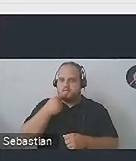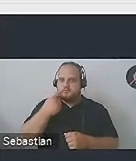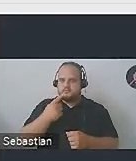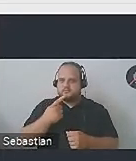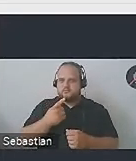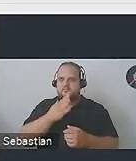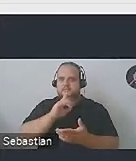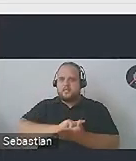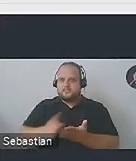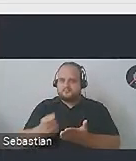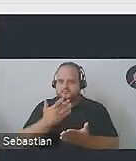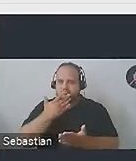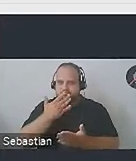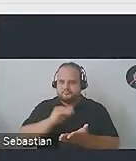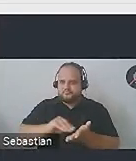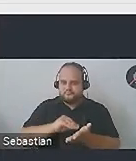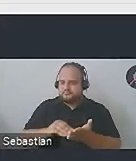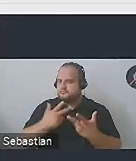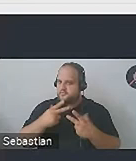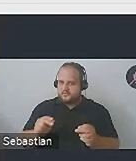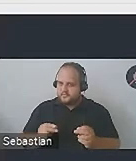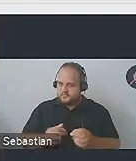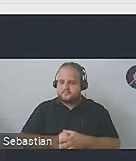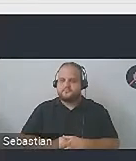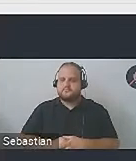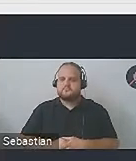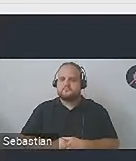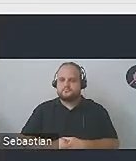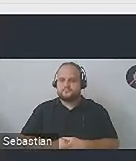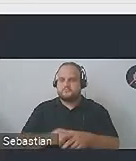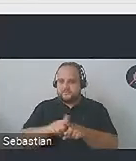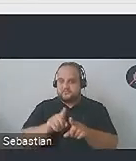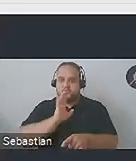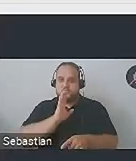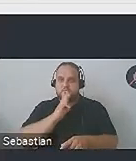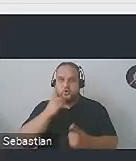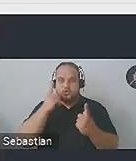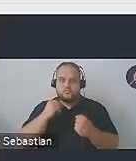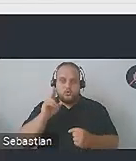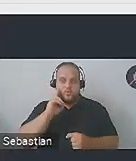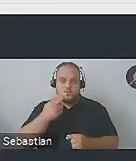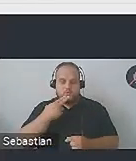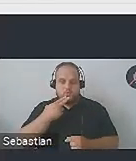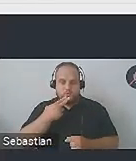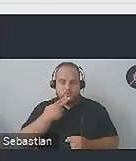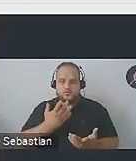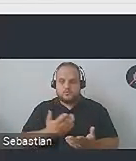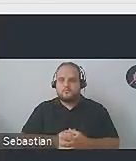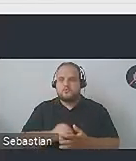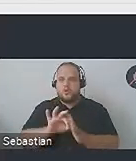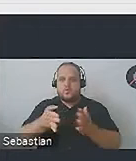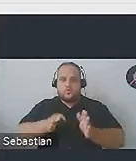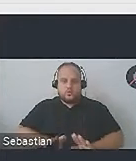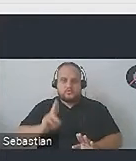tym języku jest ograniczona. Podobnie często się czują osoby głuche, bo dla nich, jeżeli ktoś jest głuchy od urodzenia,